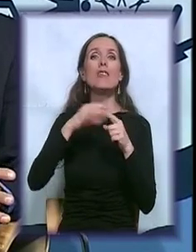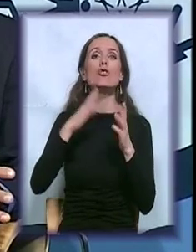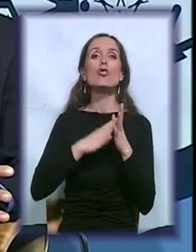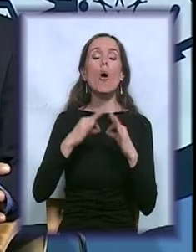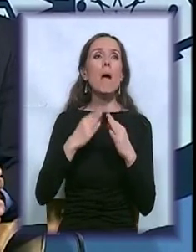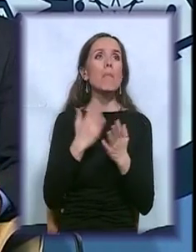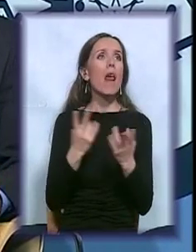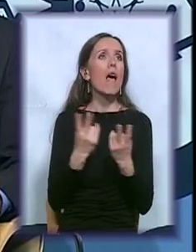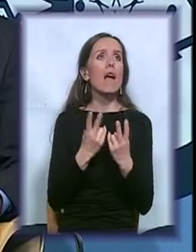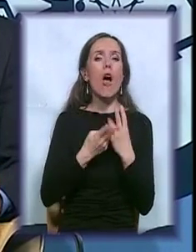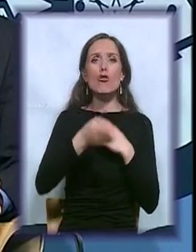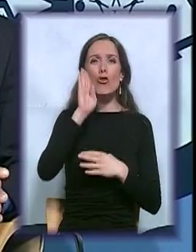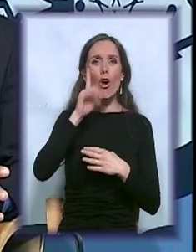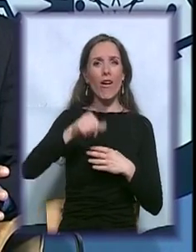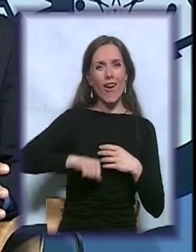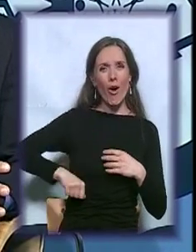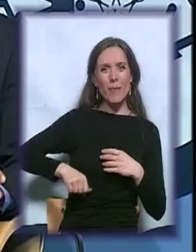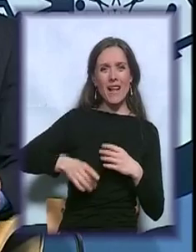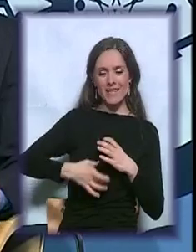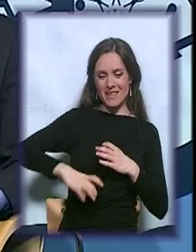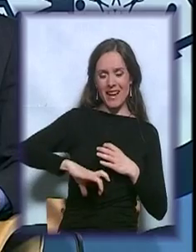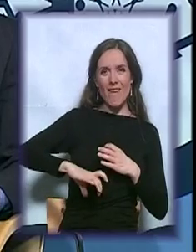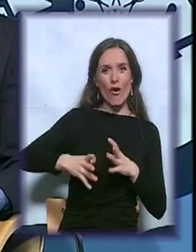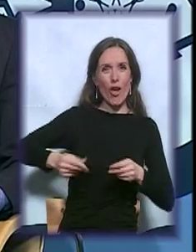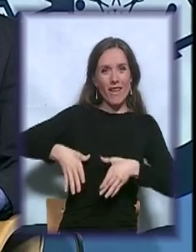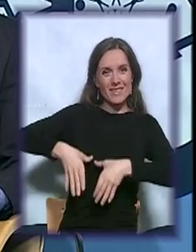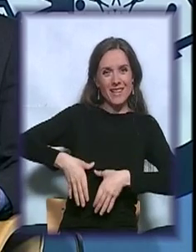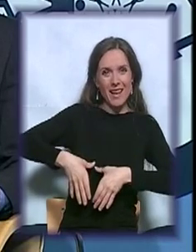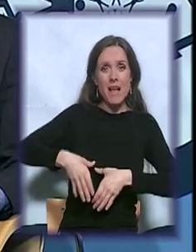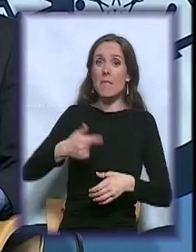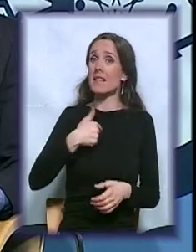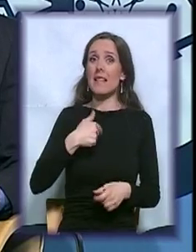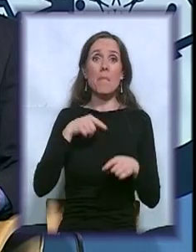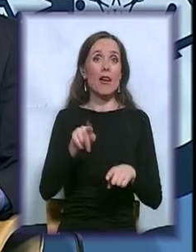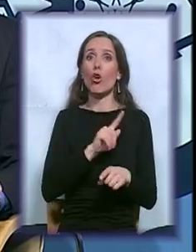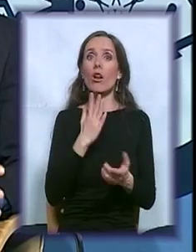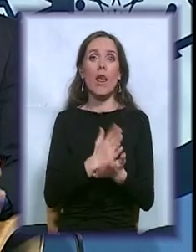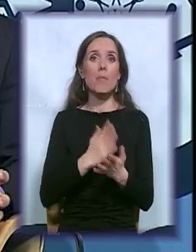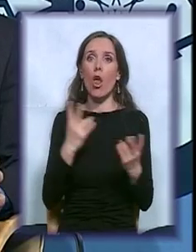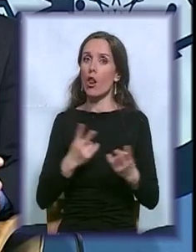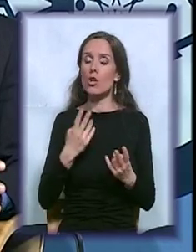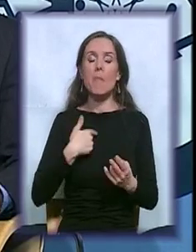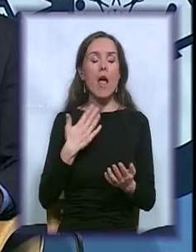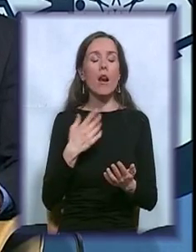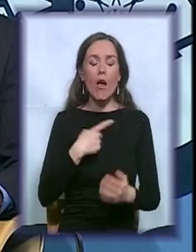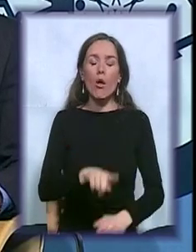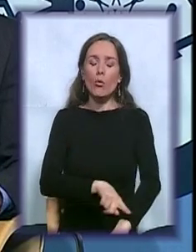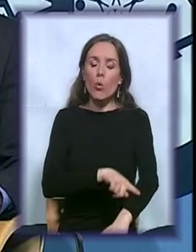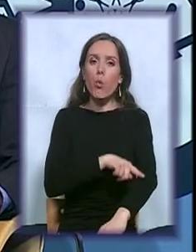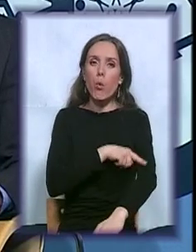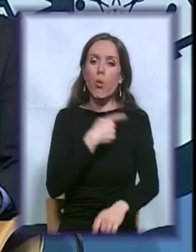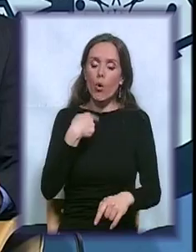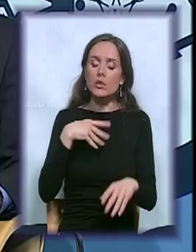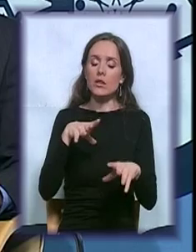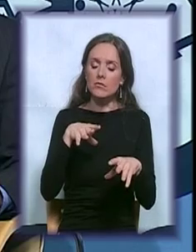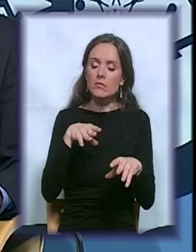nekakav šok. Meni to nije bilo olakštanje. Trebalo mi je dugo vremena da se adaptiram, da prihvatim